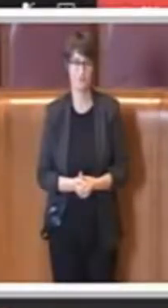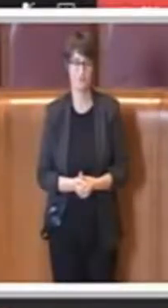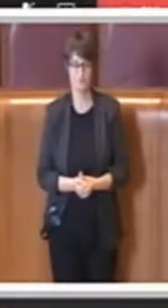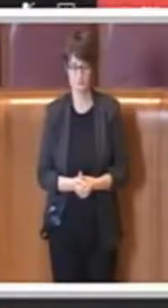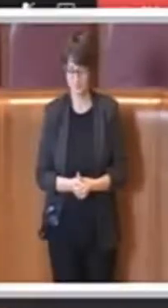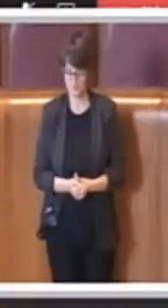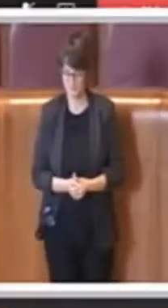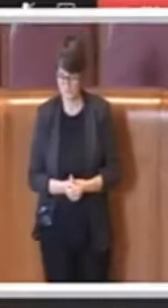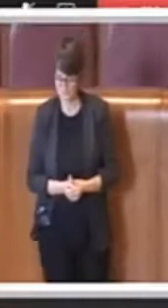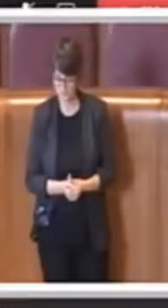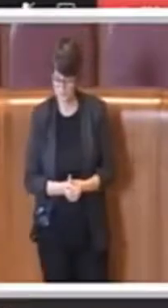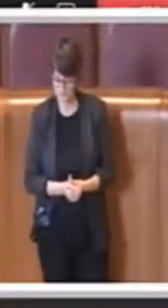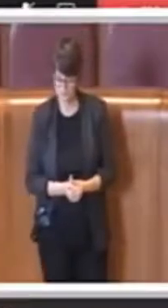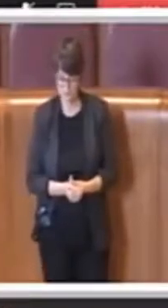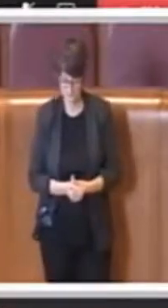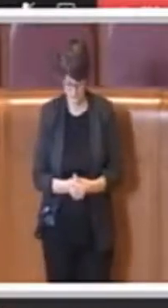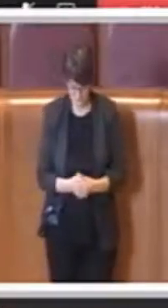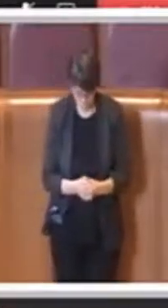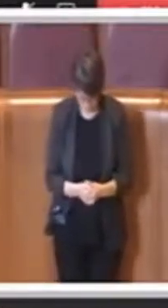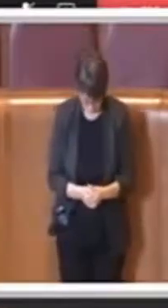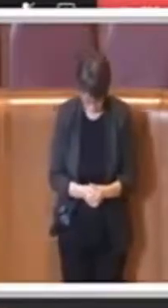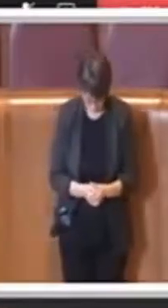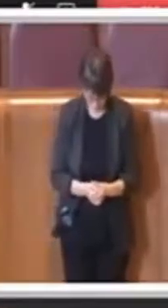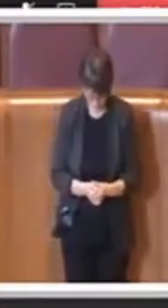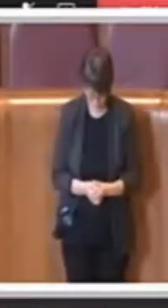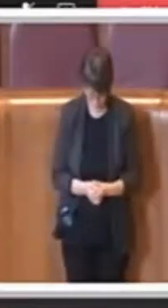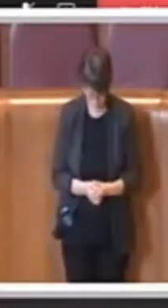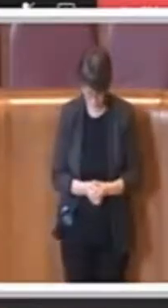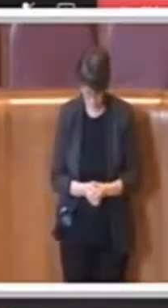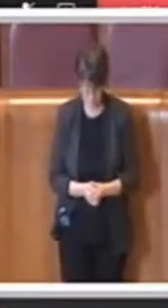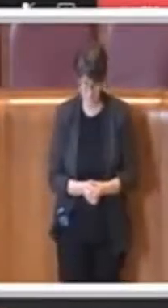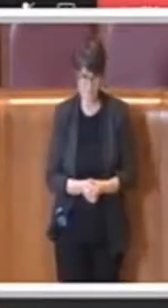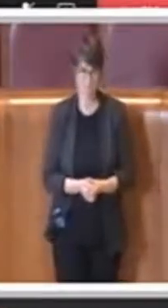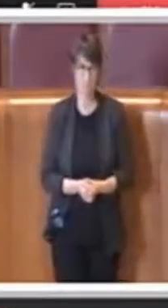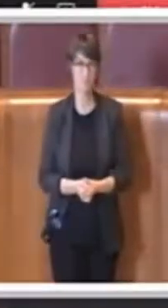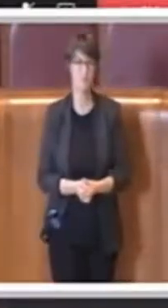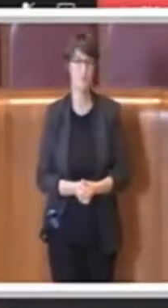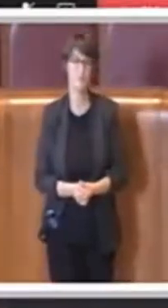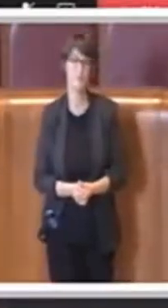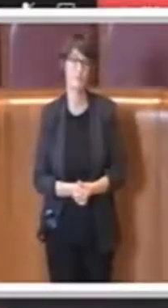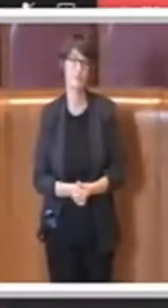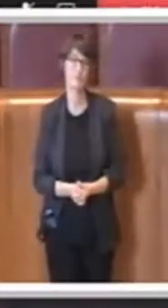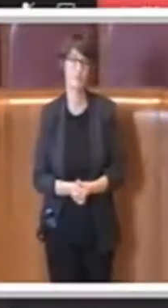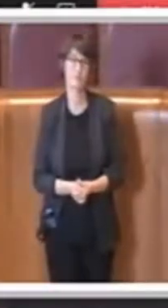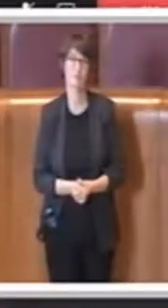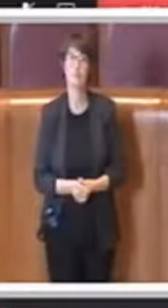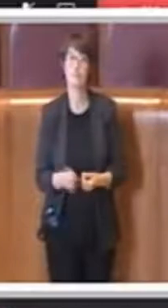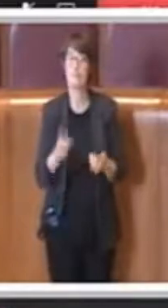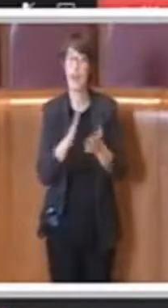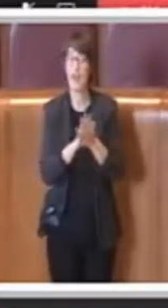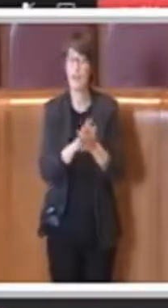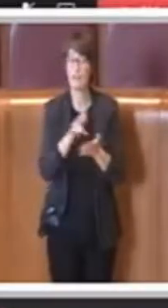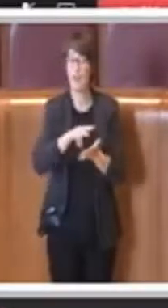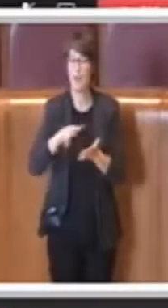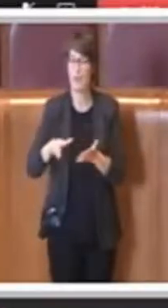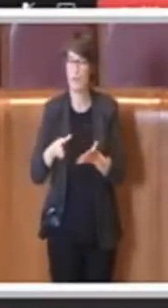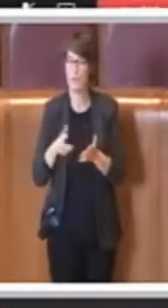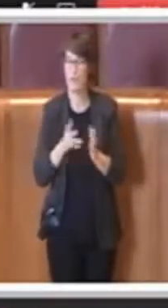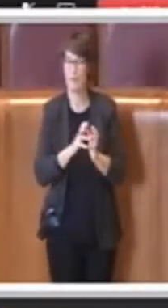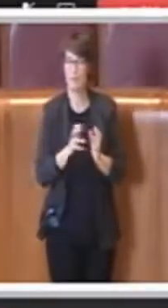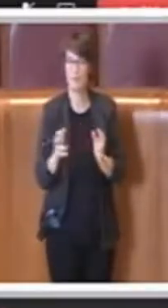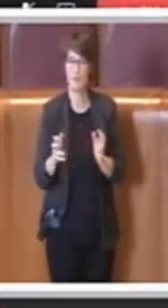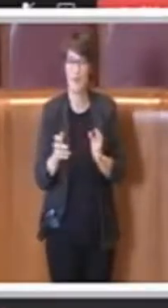sono stati approvati anche su questo tema e alcuni addirittura sono confluiti in atti